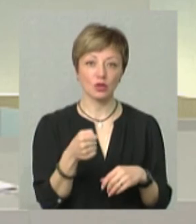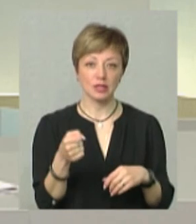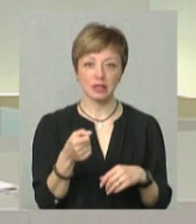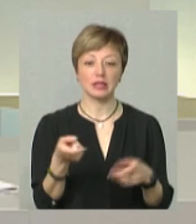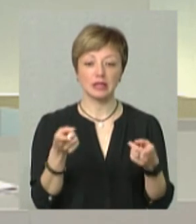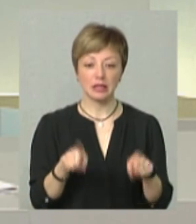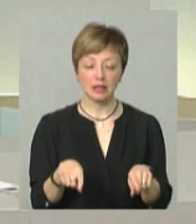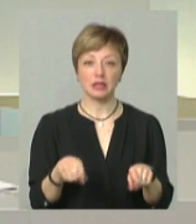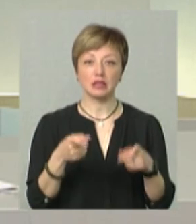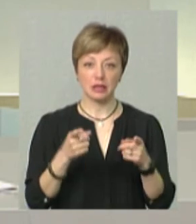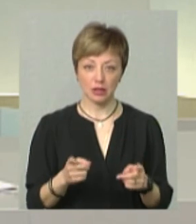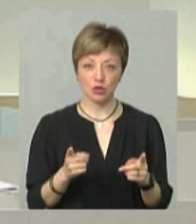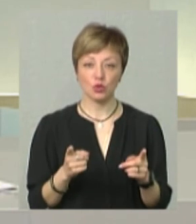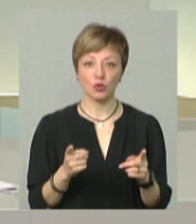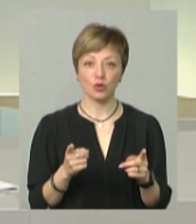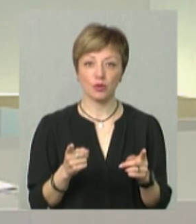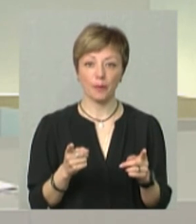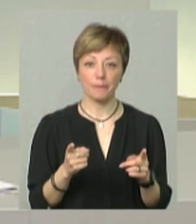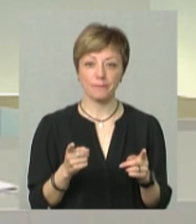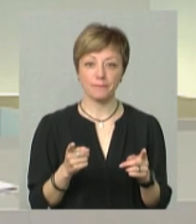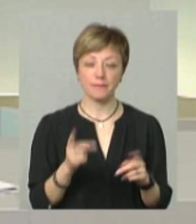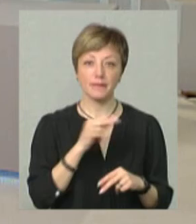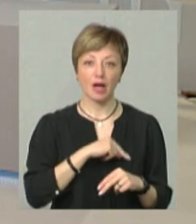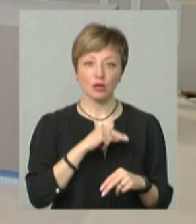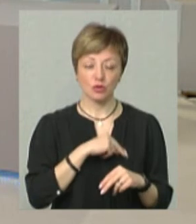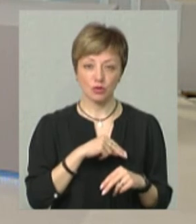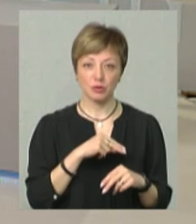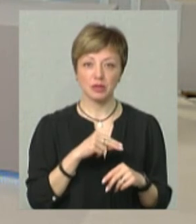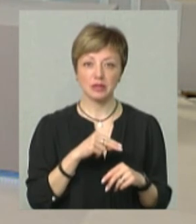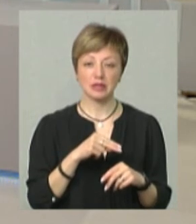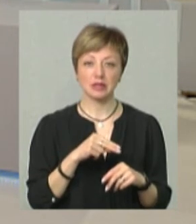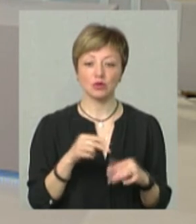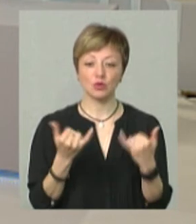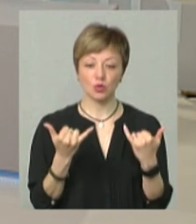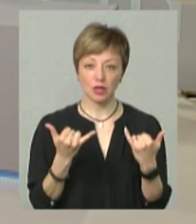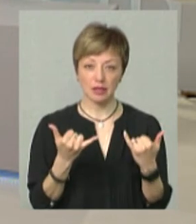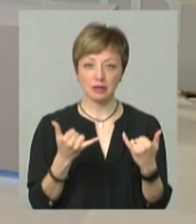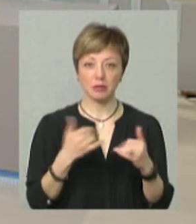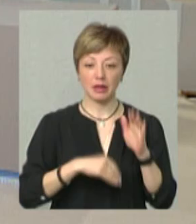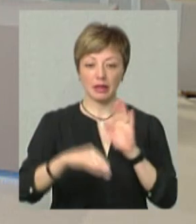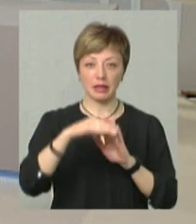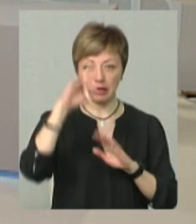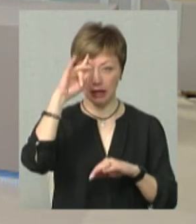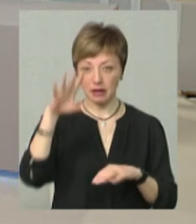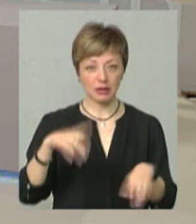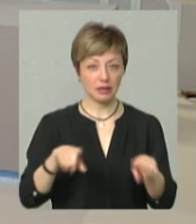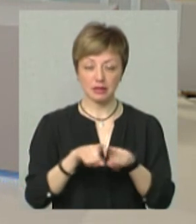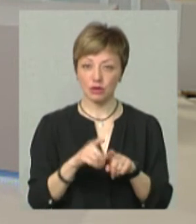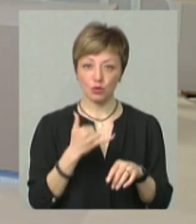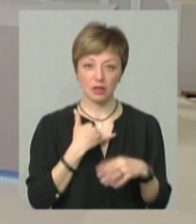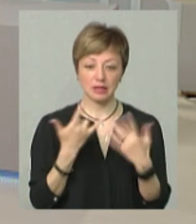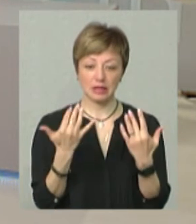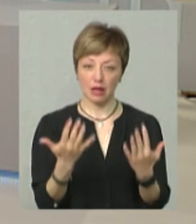тому що дійсно ми працюємо з сучасними трендами, вони ще не настільки в нас